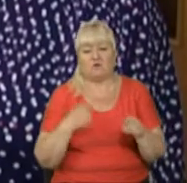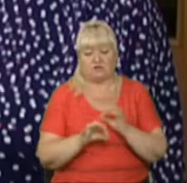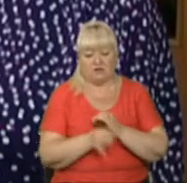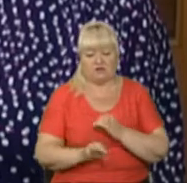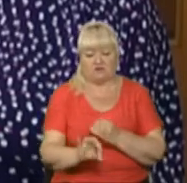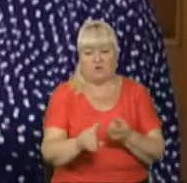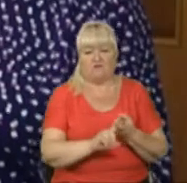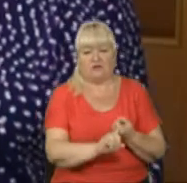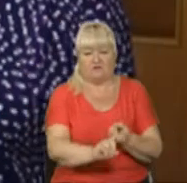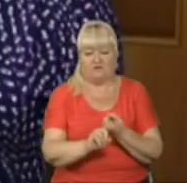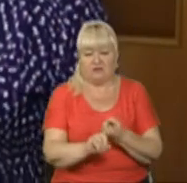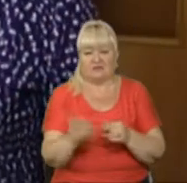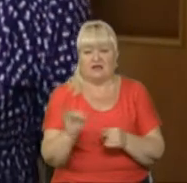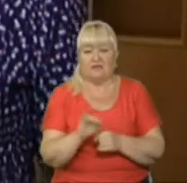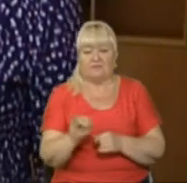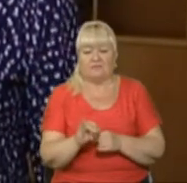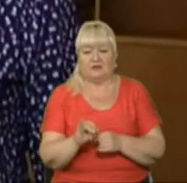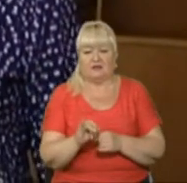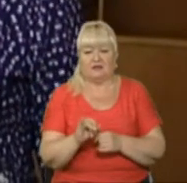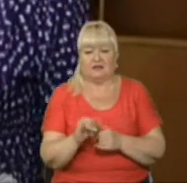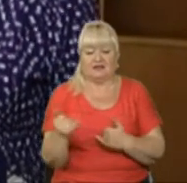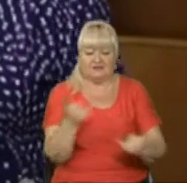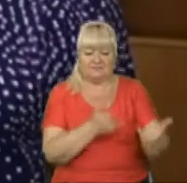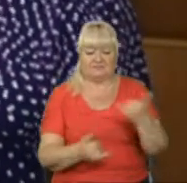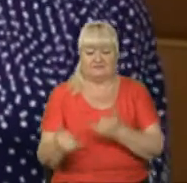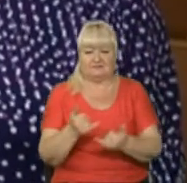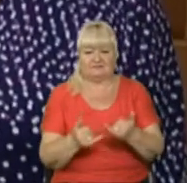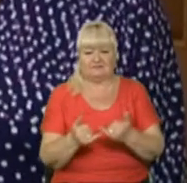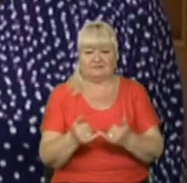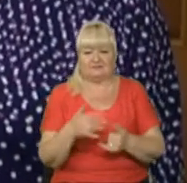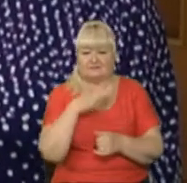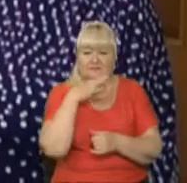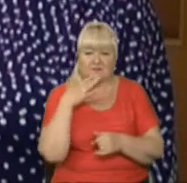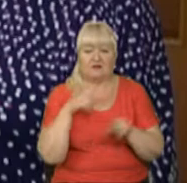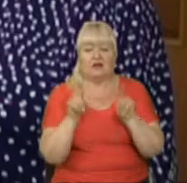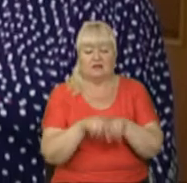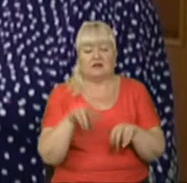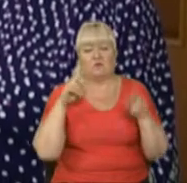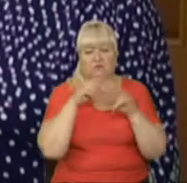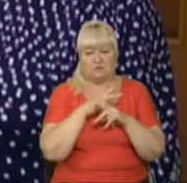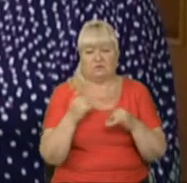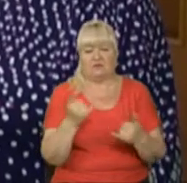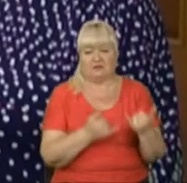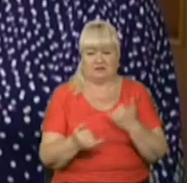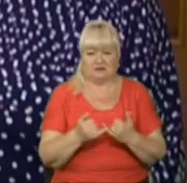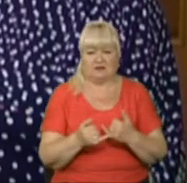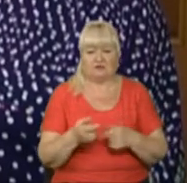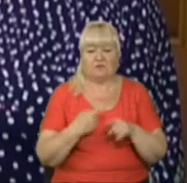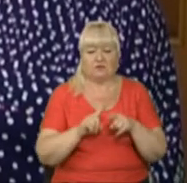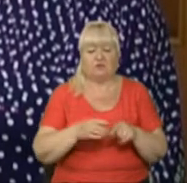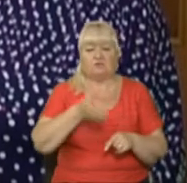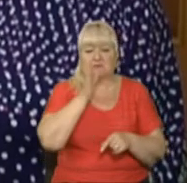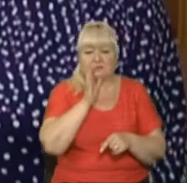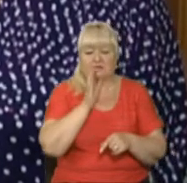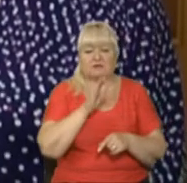інфекцій. І при нітратному надлишку можливо також отруєнні нітратами. Тому споживати воду з